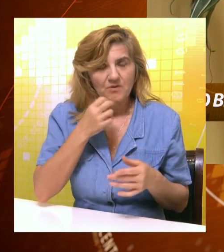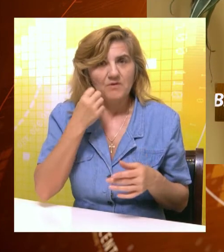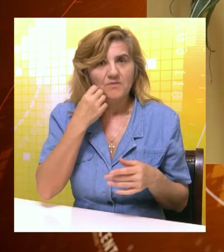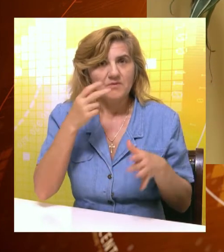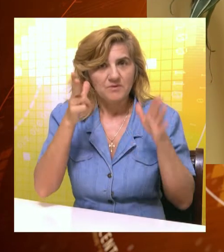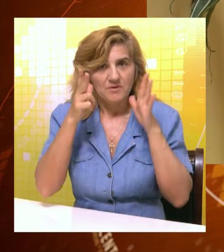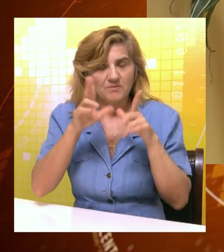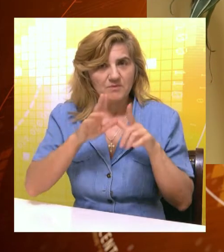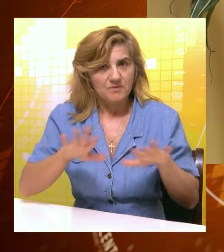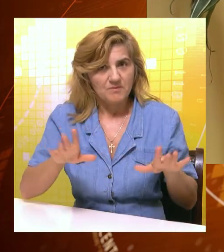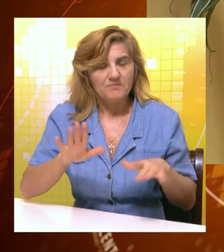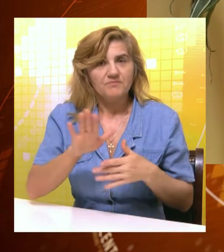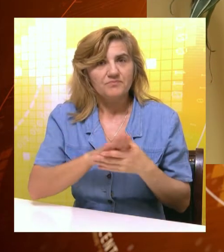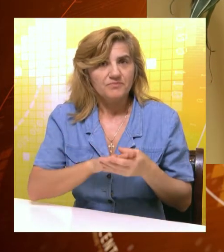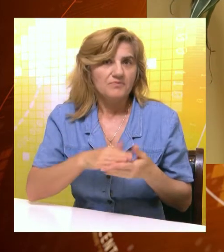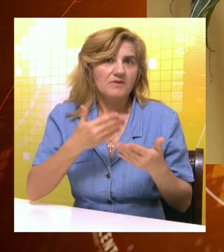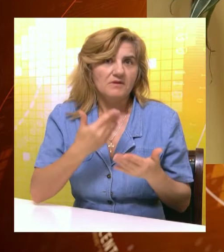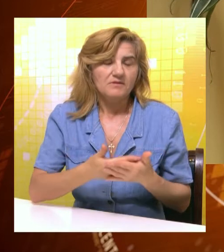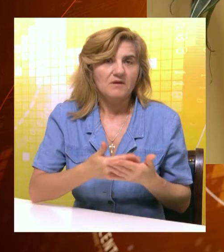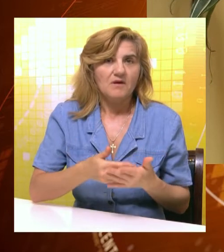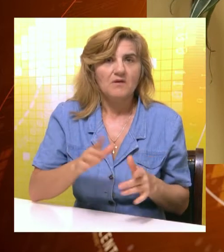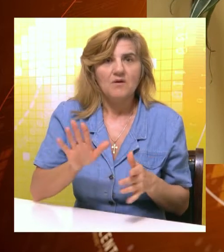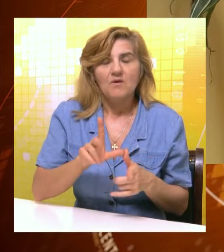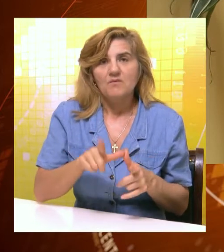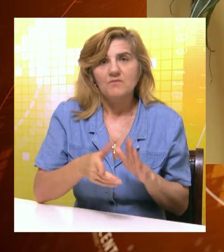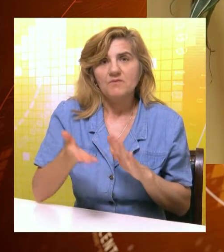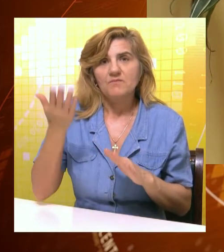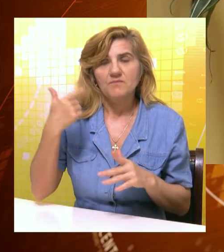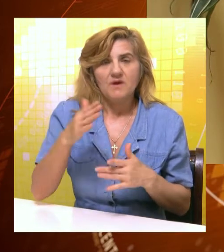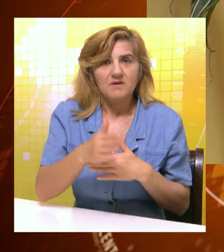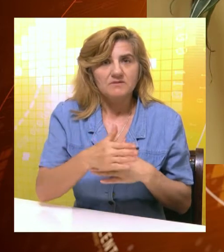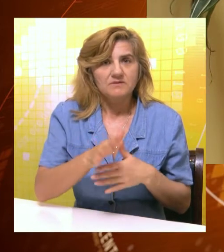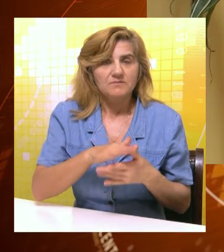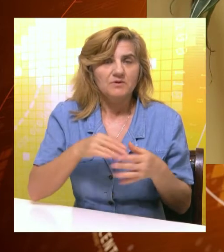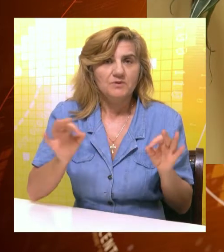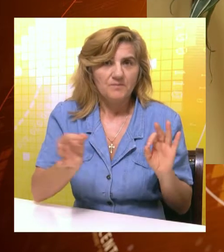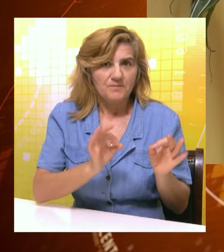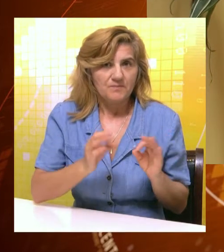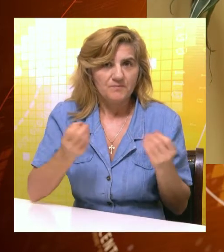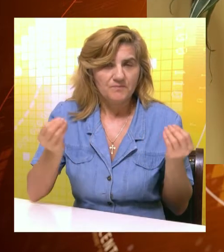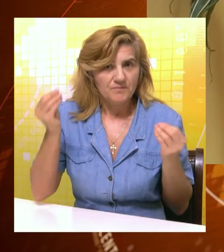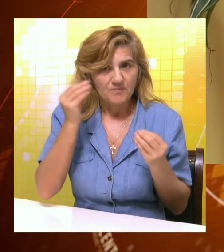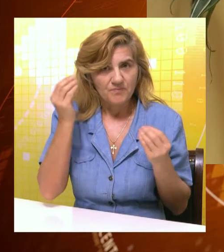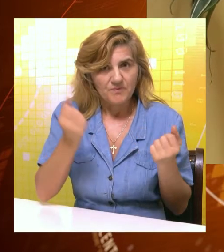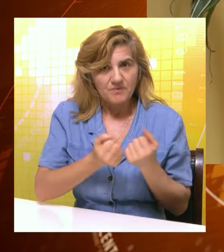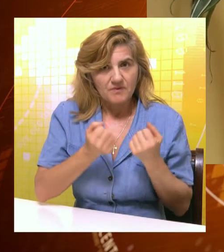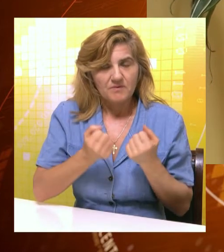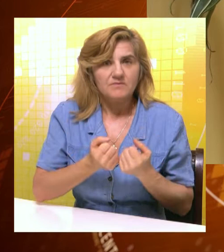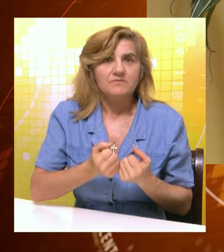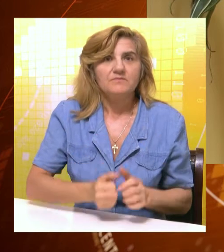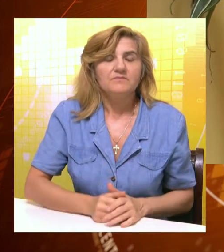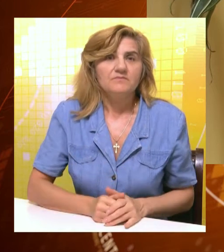nakon kretanja u drugo polugodište. Kako je vreme odmicalo, tako su i učenici bili